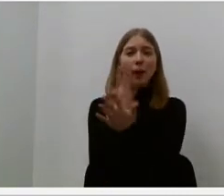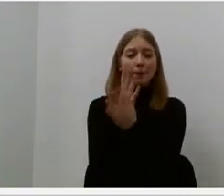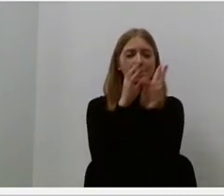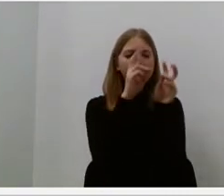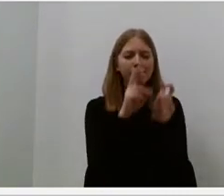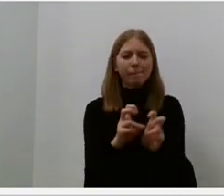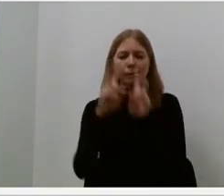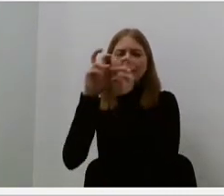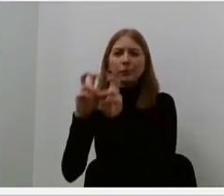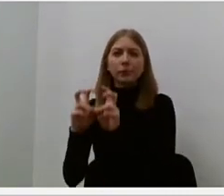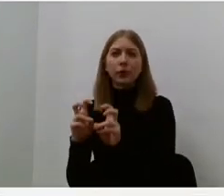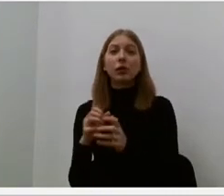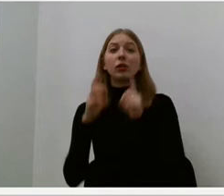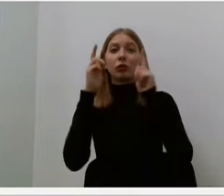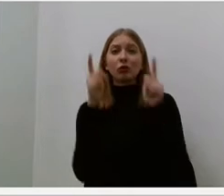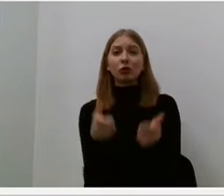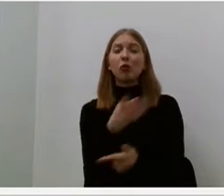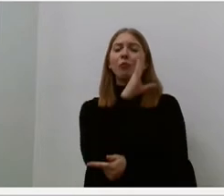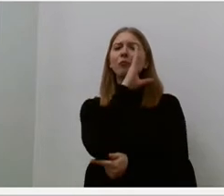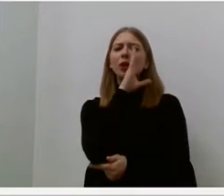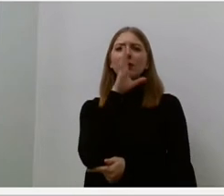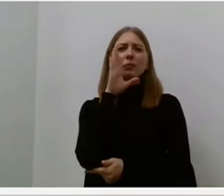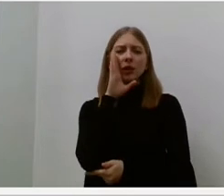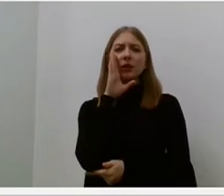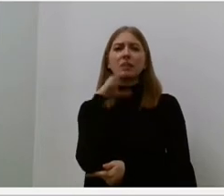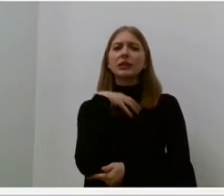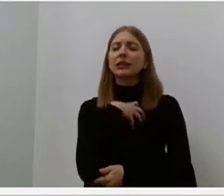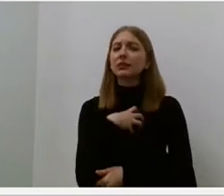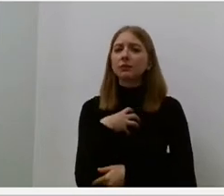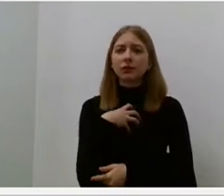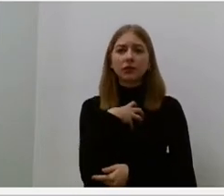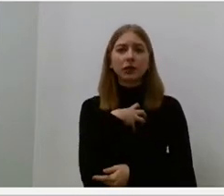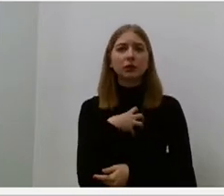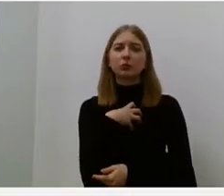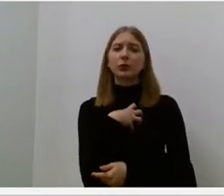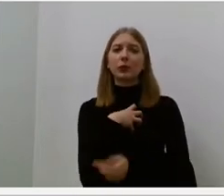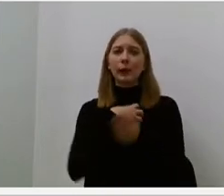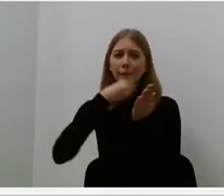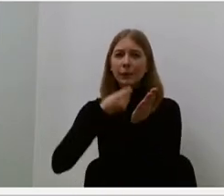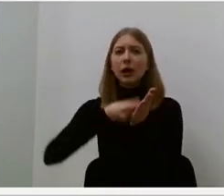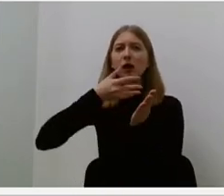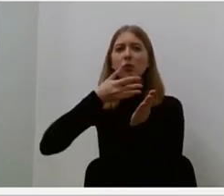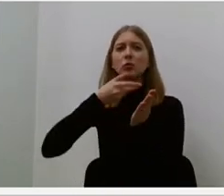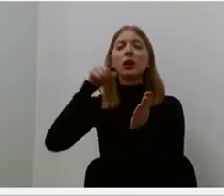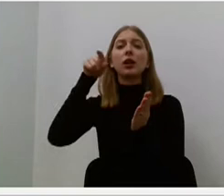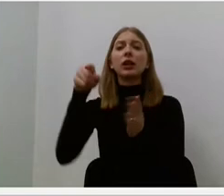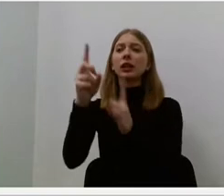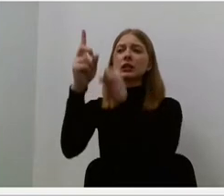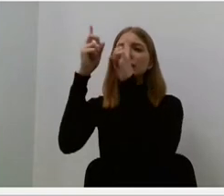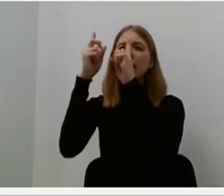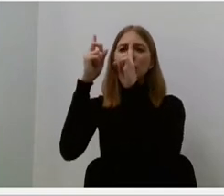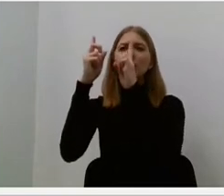diemokuris. Jai buvo nepaprastai brangus ir ką jį puosėlėjo visą savo